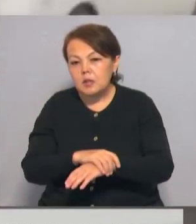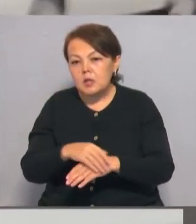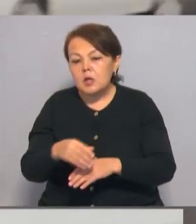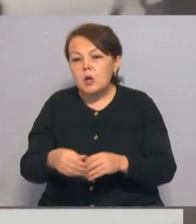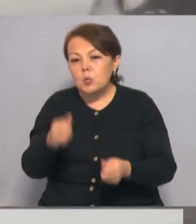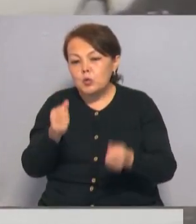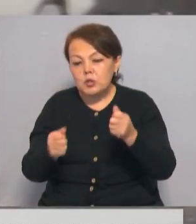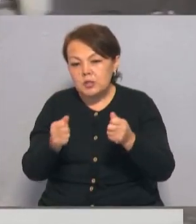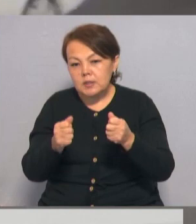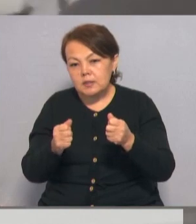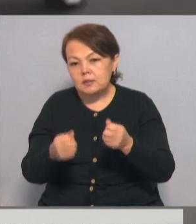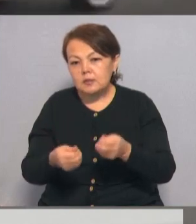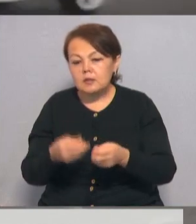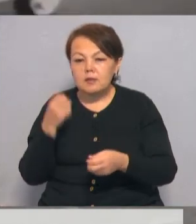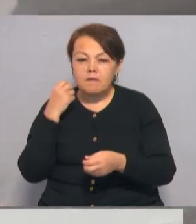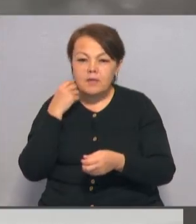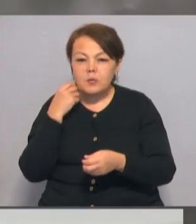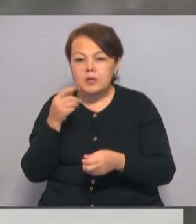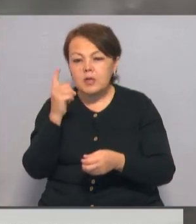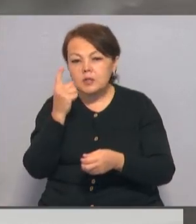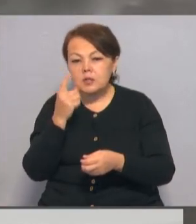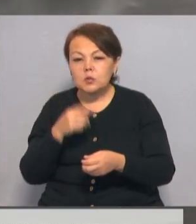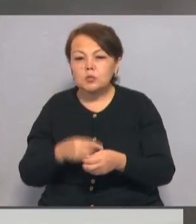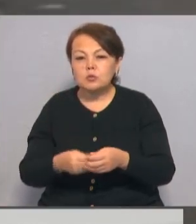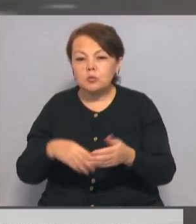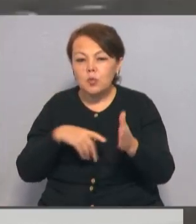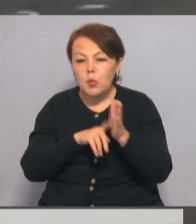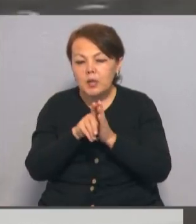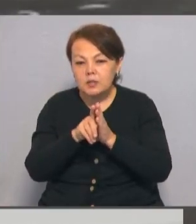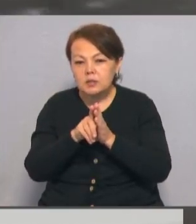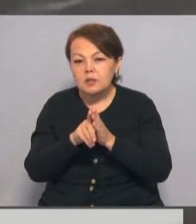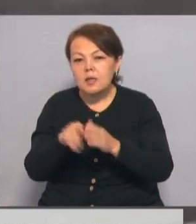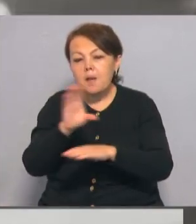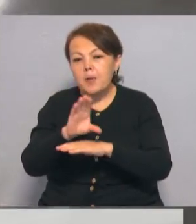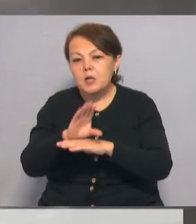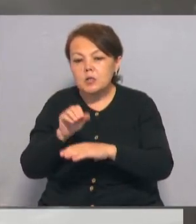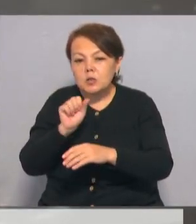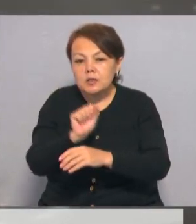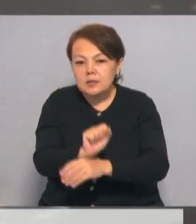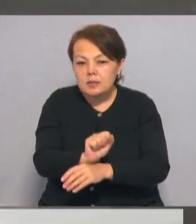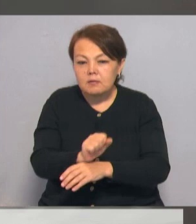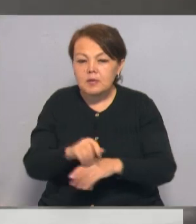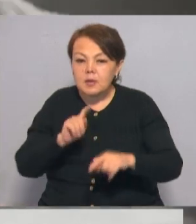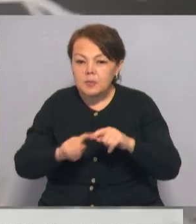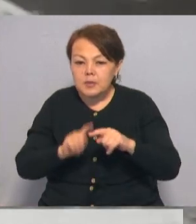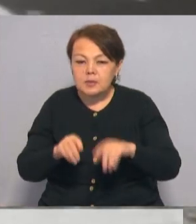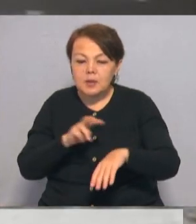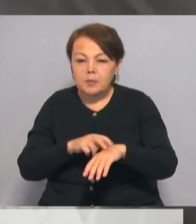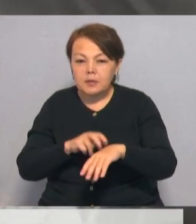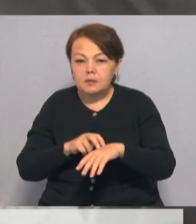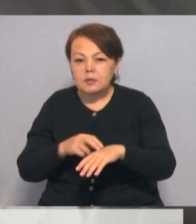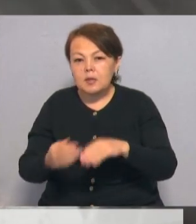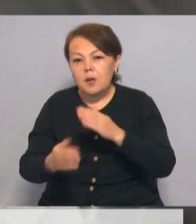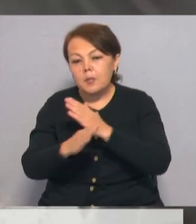мужчина сел за роль и, выпив очередную бутылку, начал движение. Машину удалось остановить вовремя. Подоспевший патрульный автоэкипаж